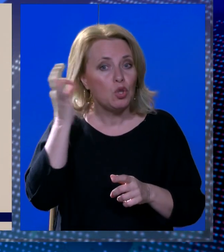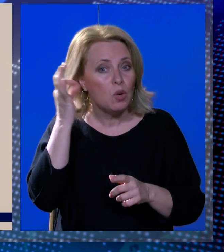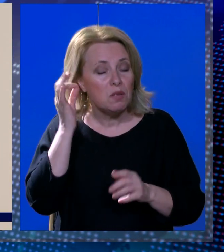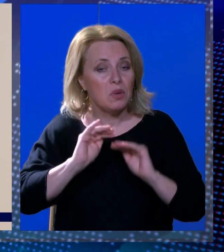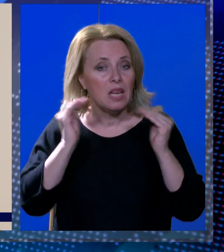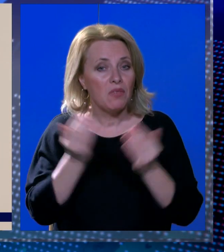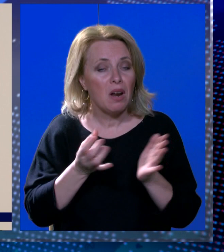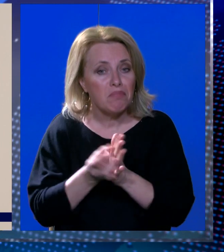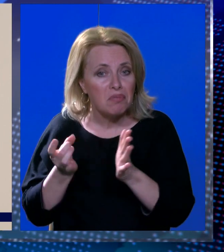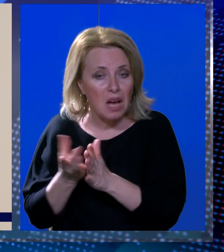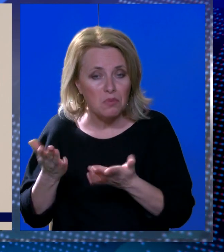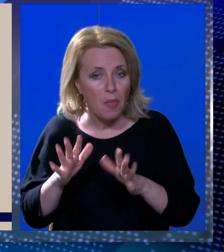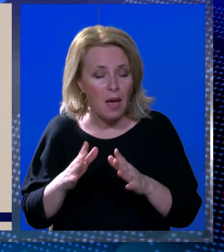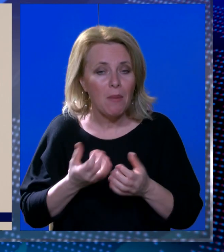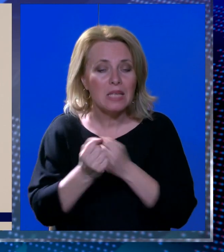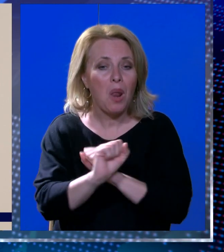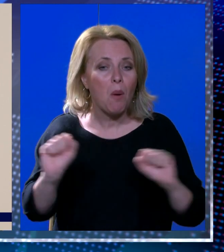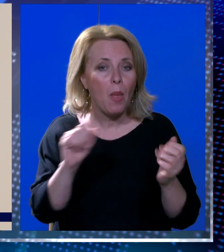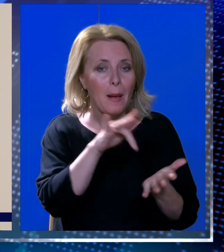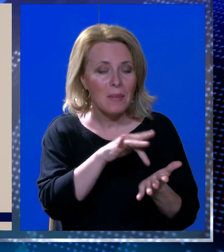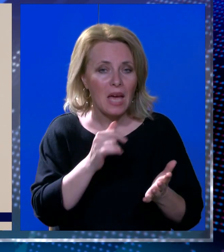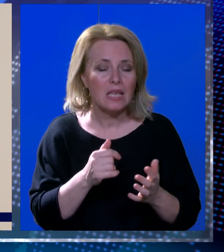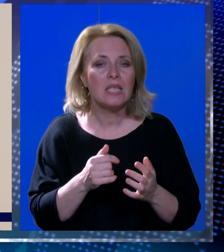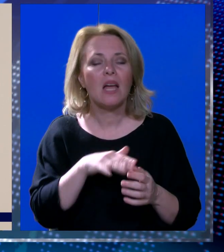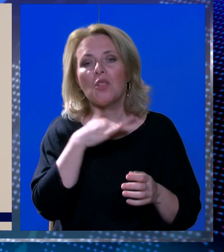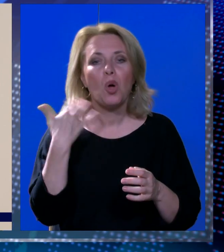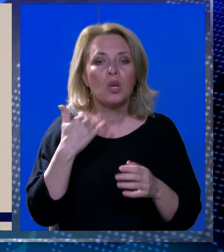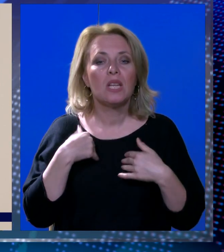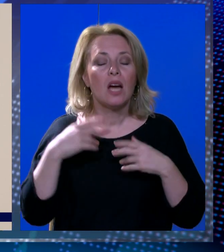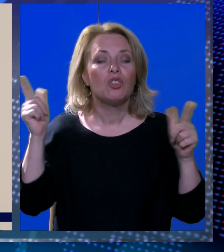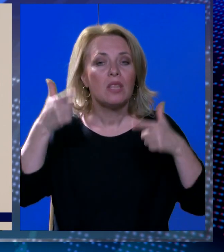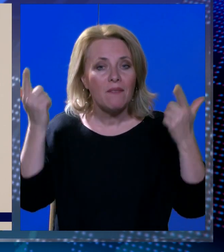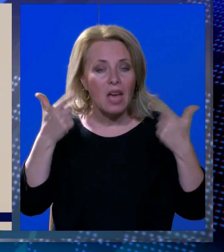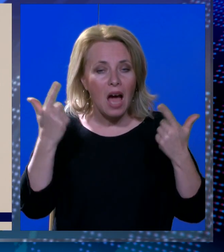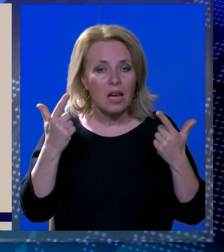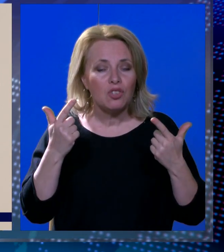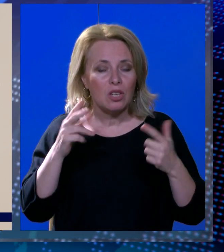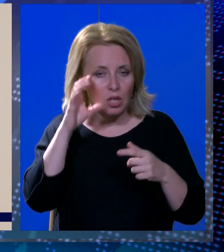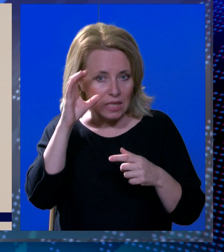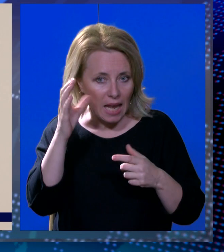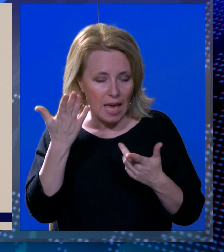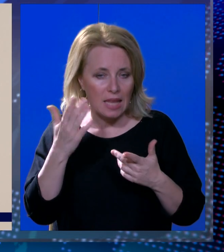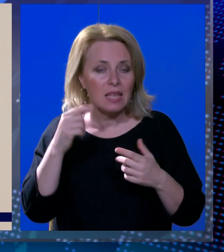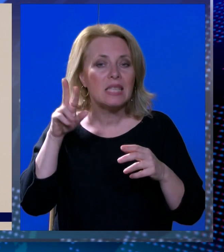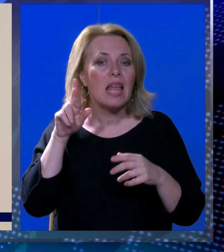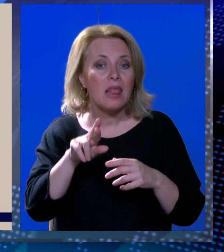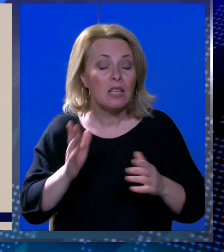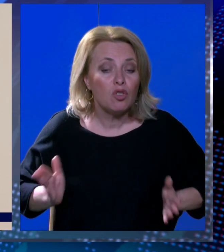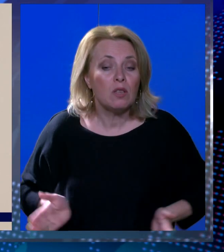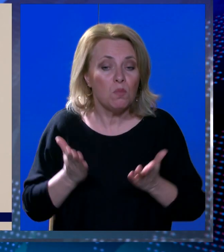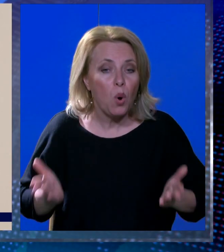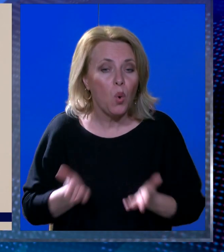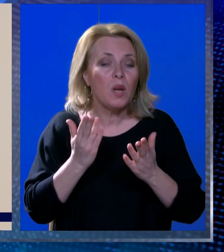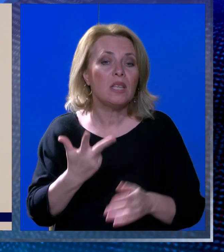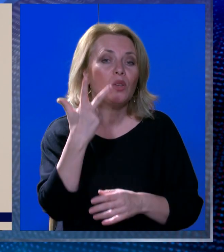je dvorana rasprodana, da će dosta naših navijača biti na tribinama i ja se nadam da će nas pogurati do